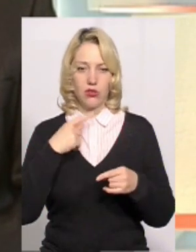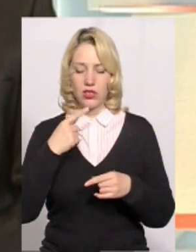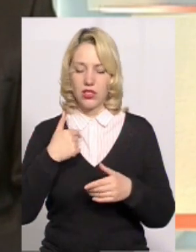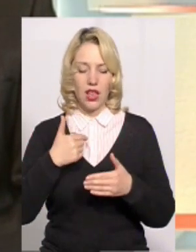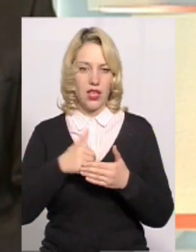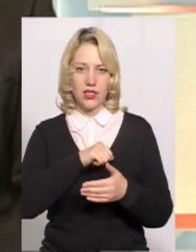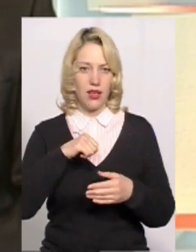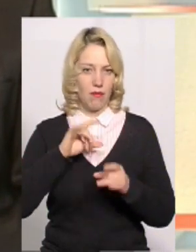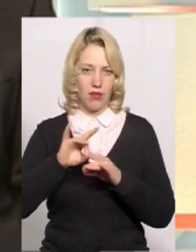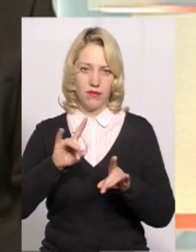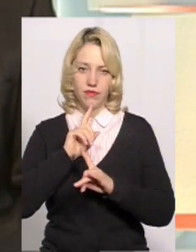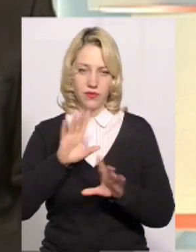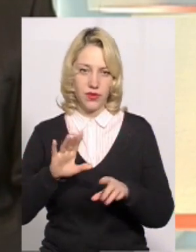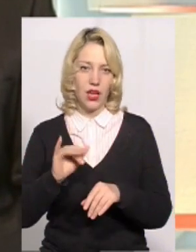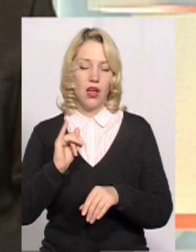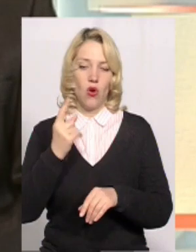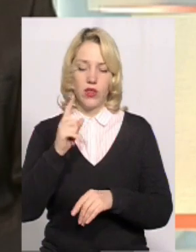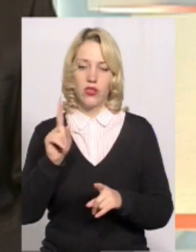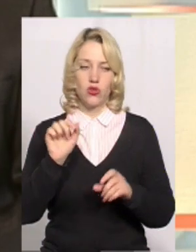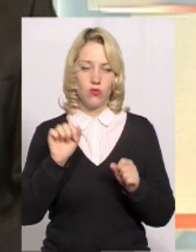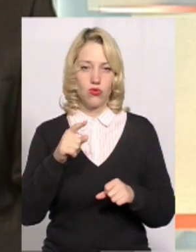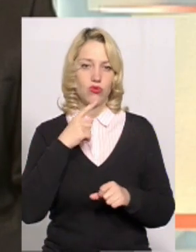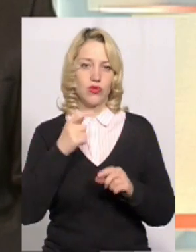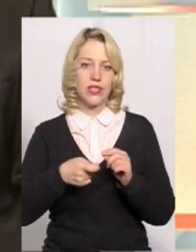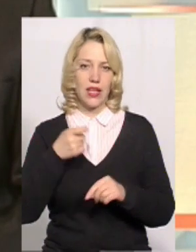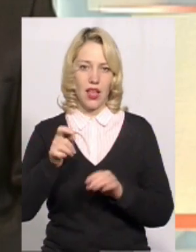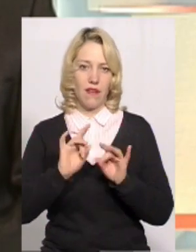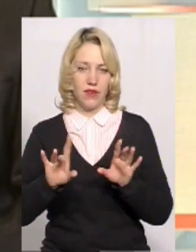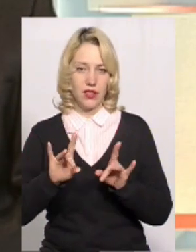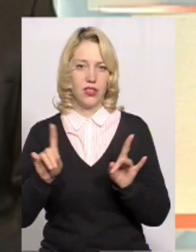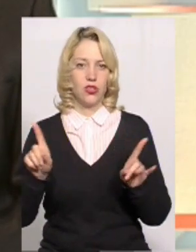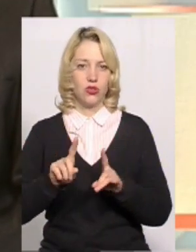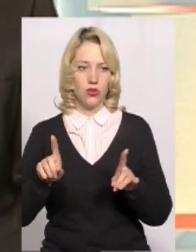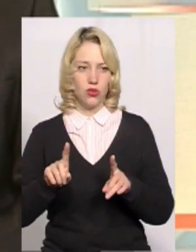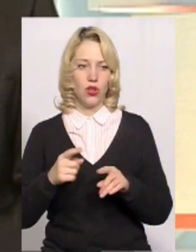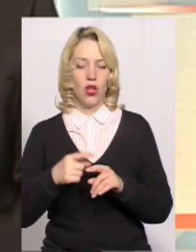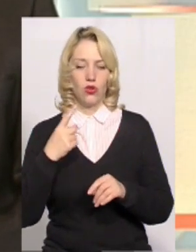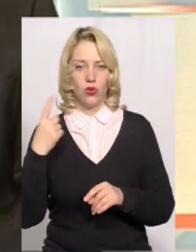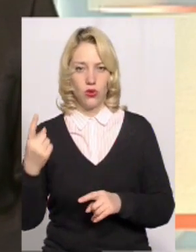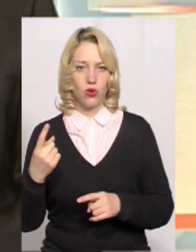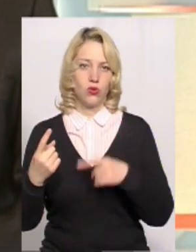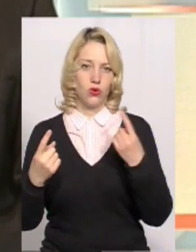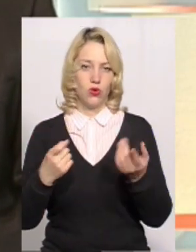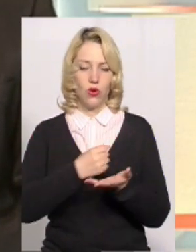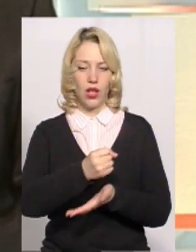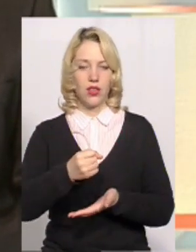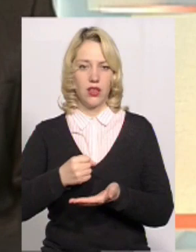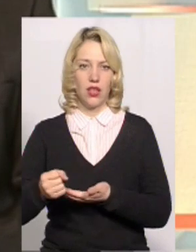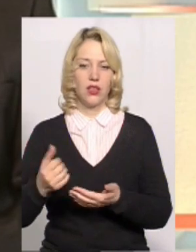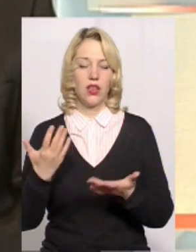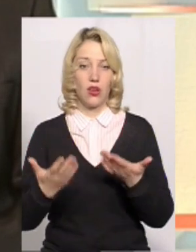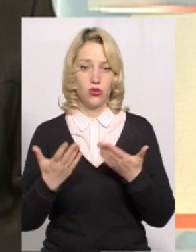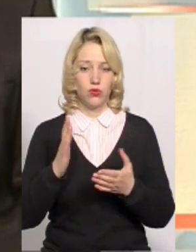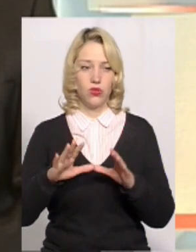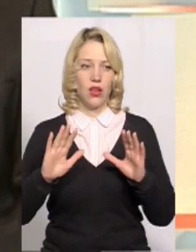не піде. Але єдине, що я можу от заявити в будь-якому випадку, що до одного, що до другого кандидата у випадку їхнього